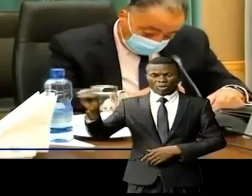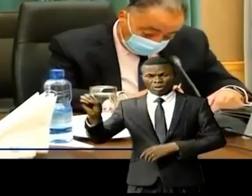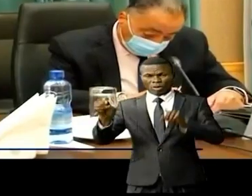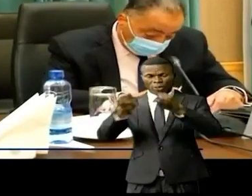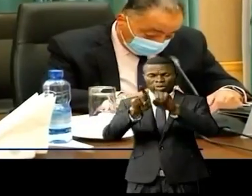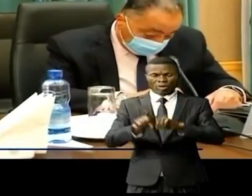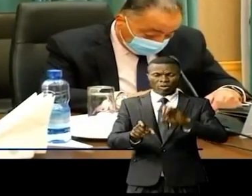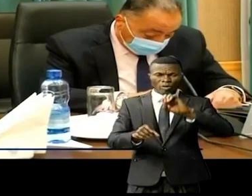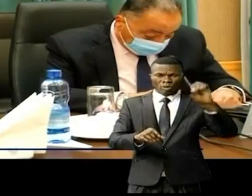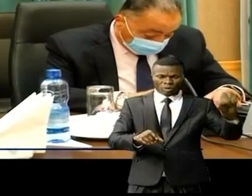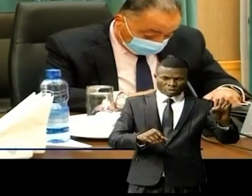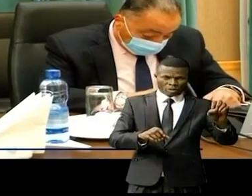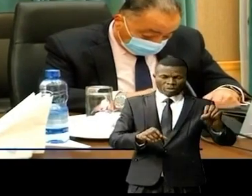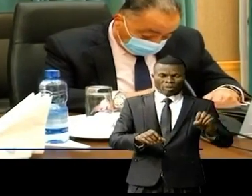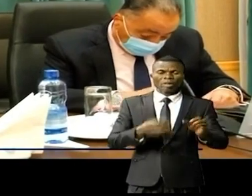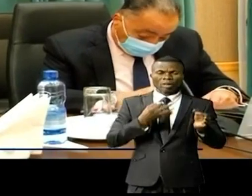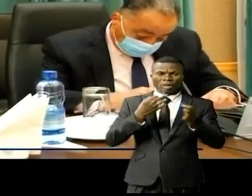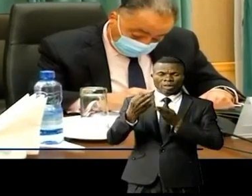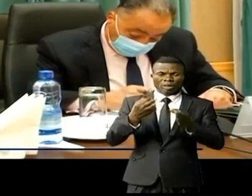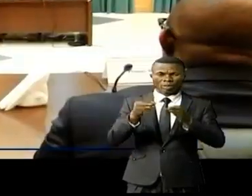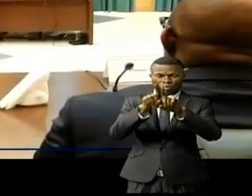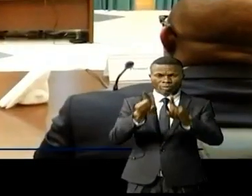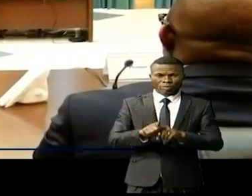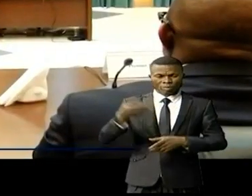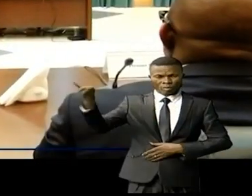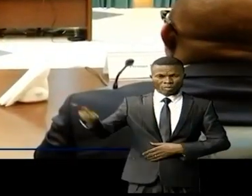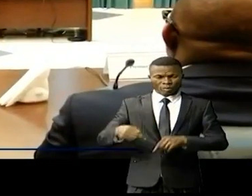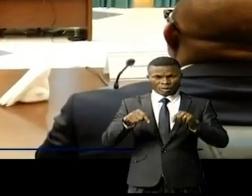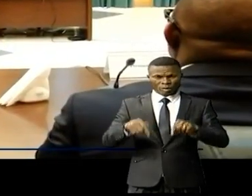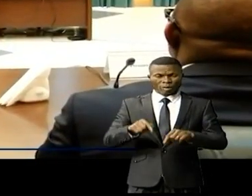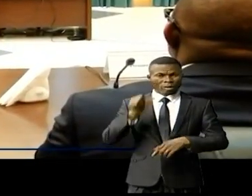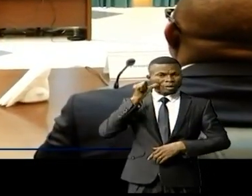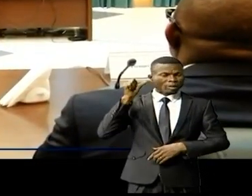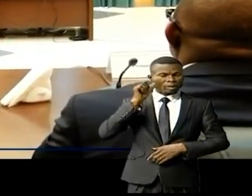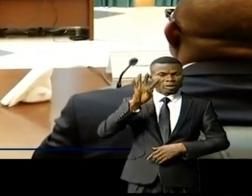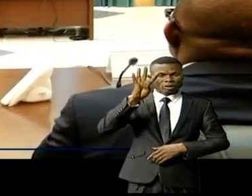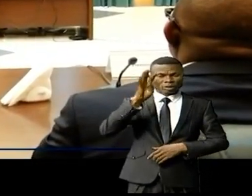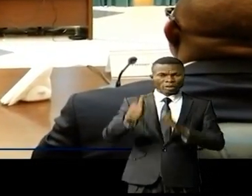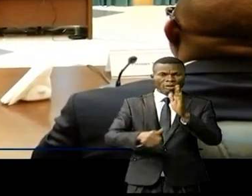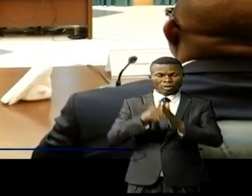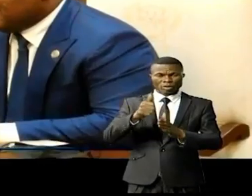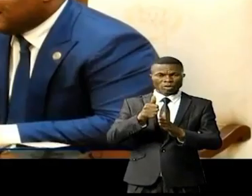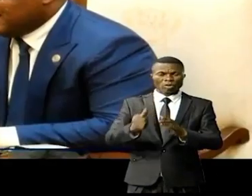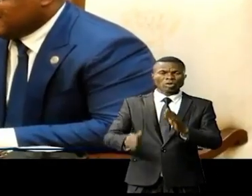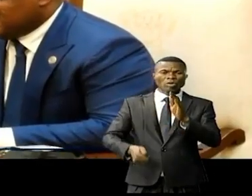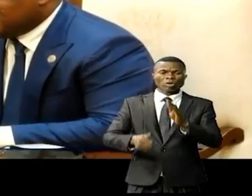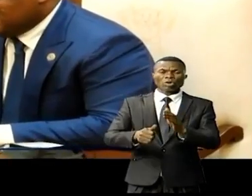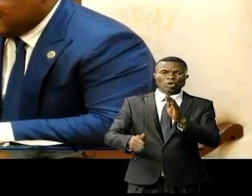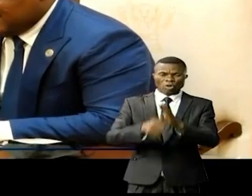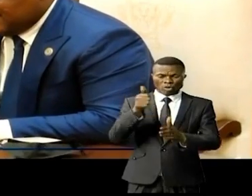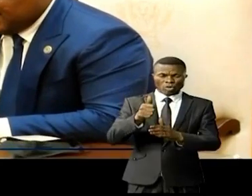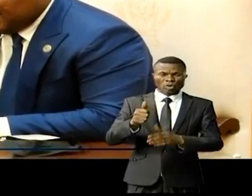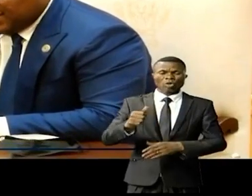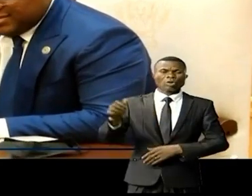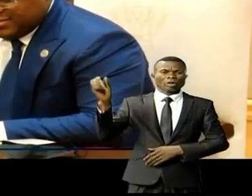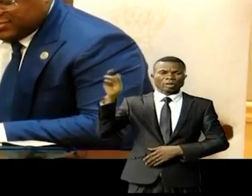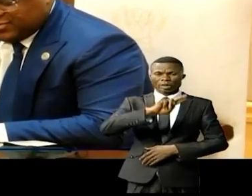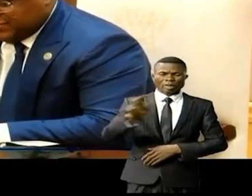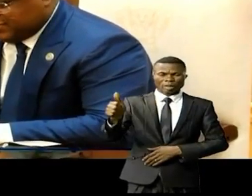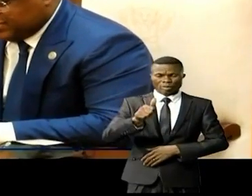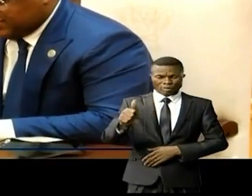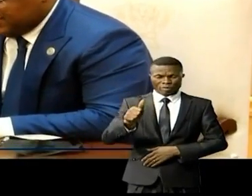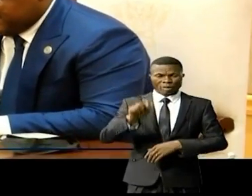australe, Afez Ghanem. Il a été reçu ce jeudi 11 novembre 2021 par le président de la République, Félix Antoine Tshisekedi